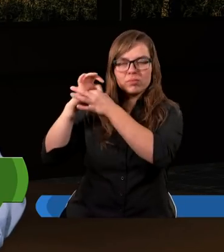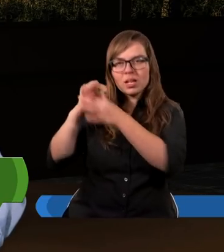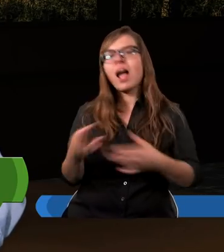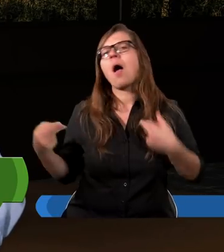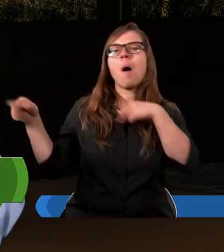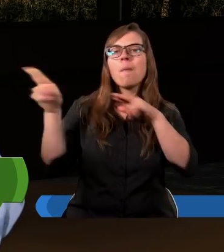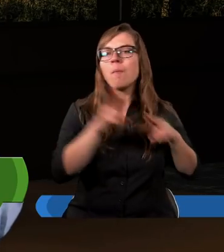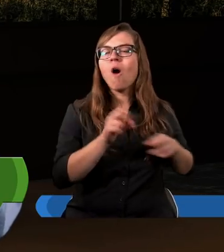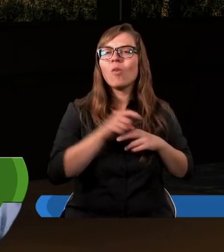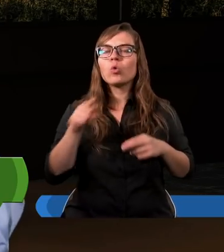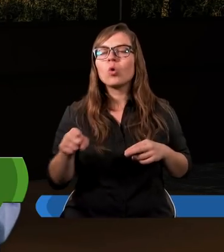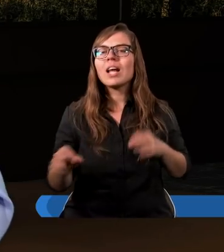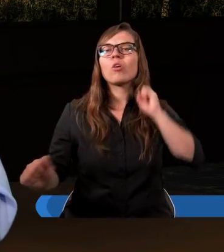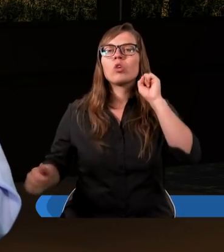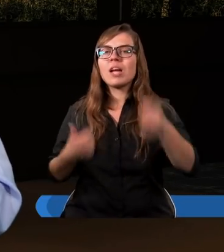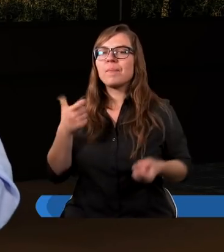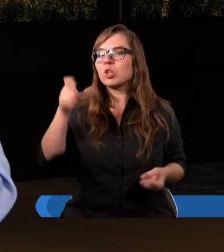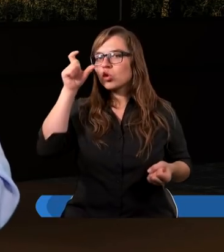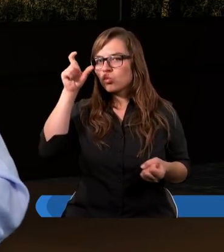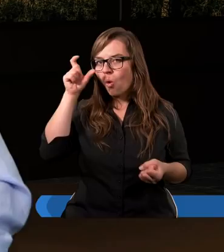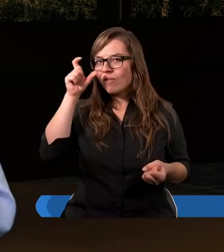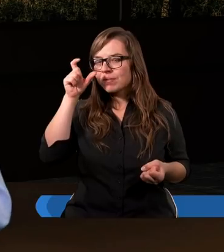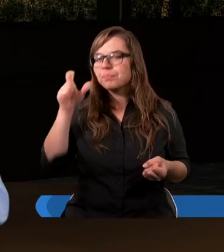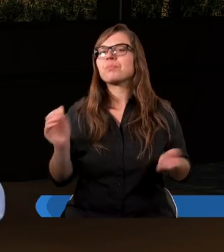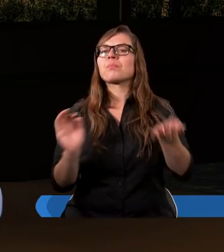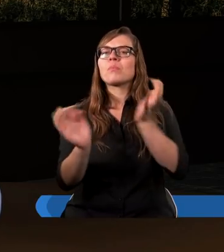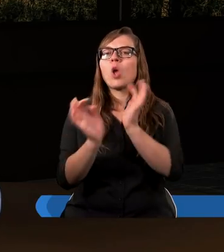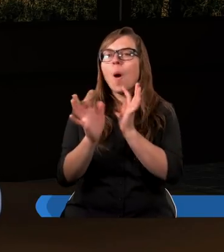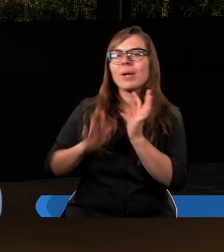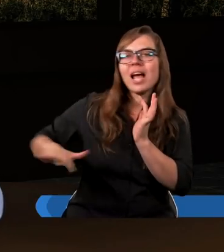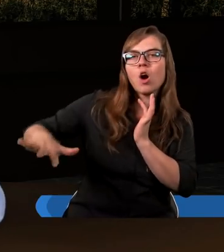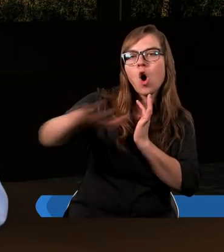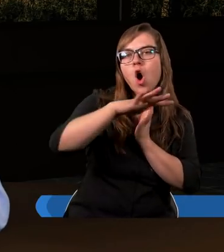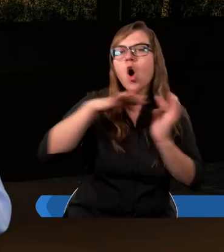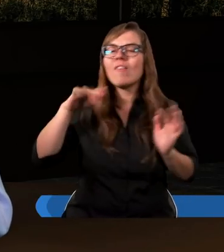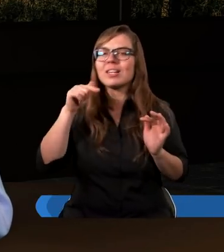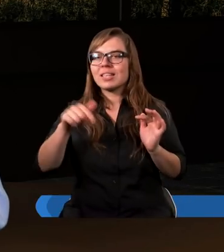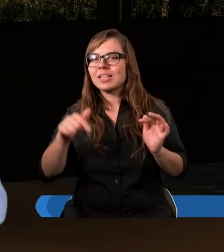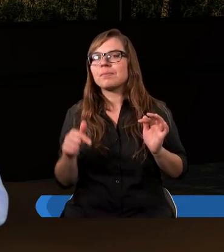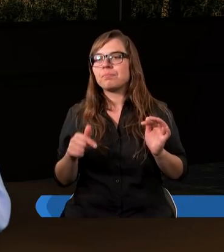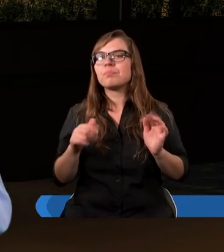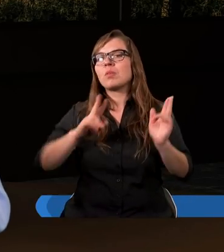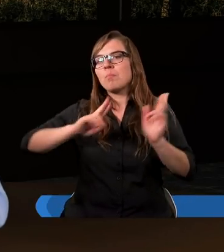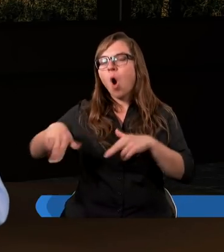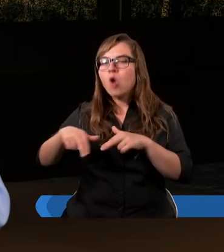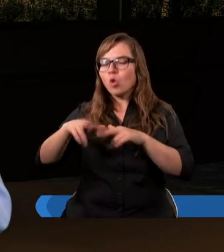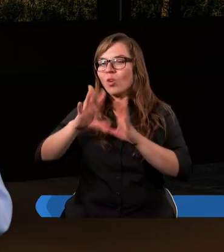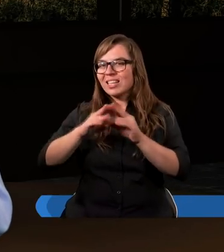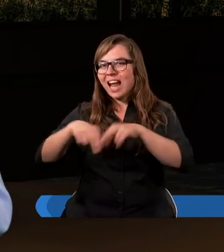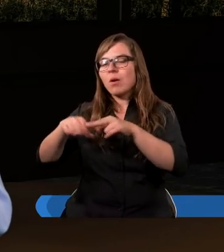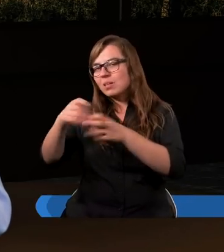tego, żeby człowiek opiekował się tym pozostałym